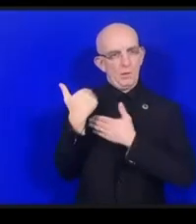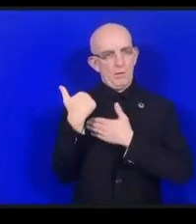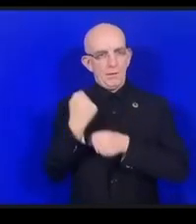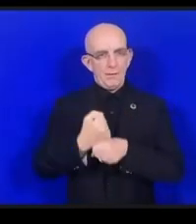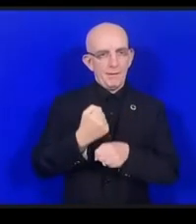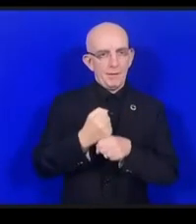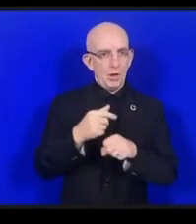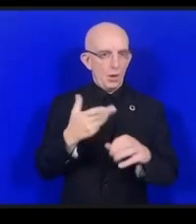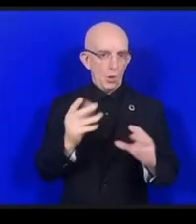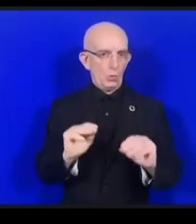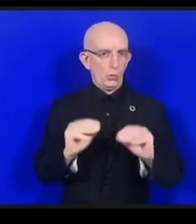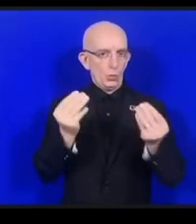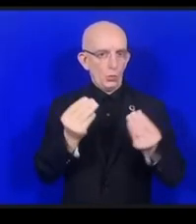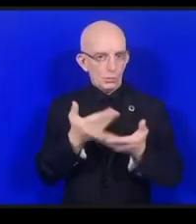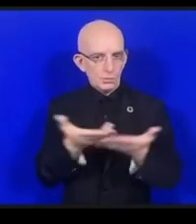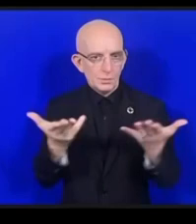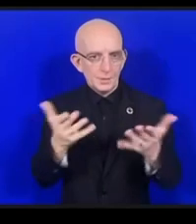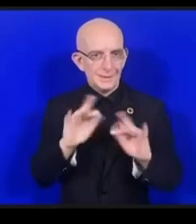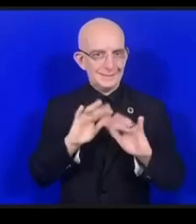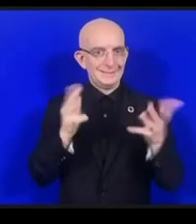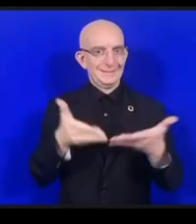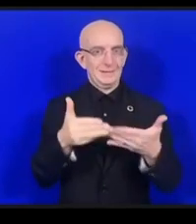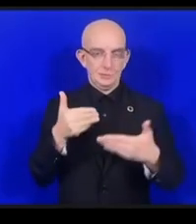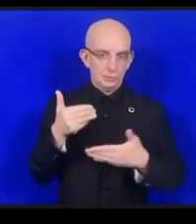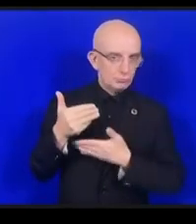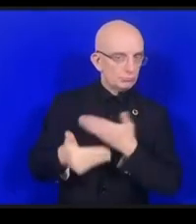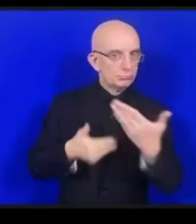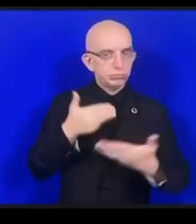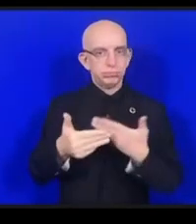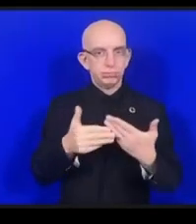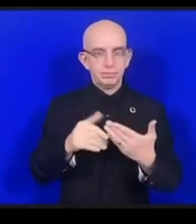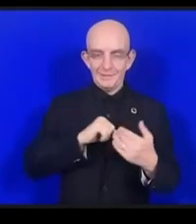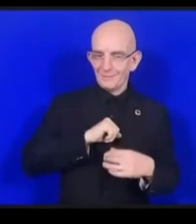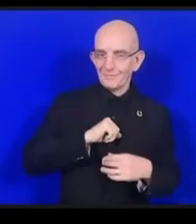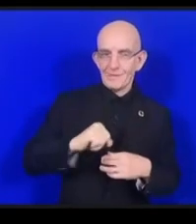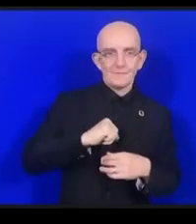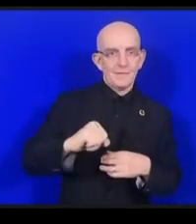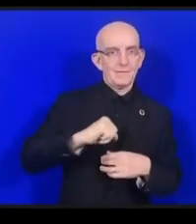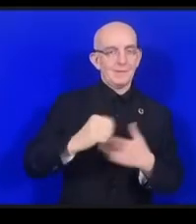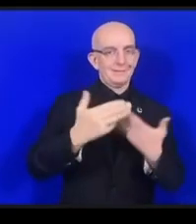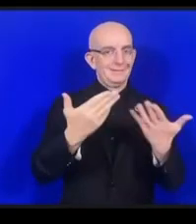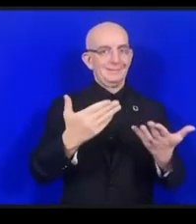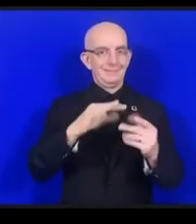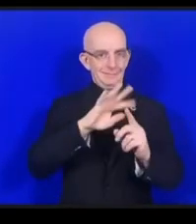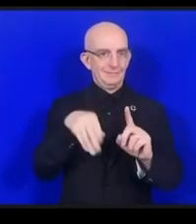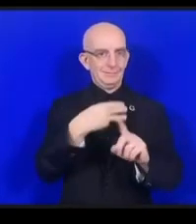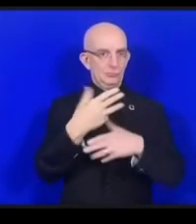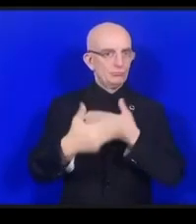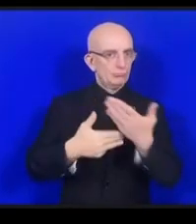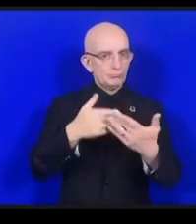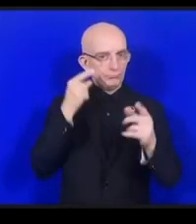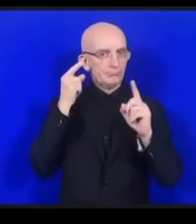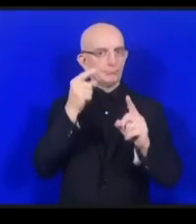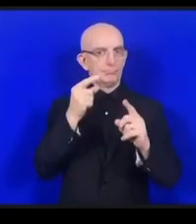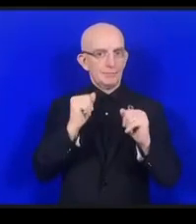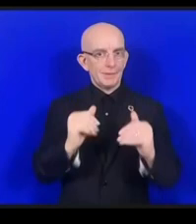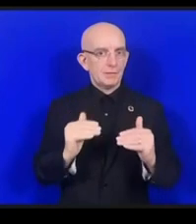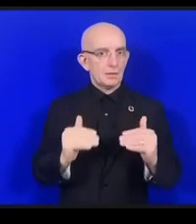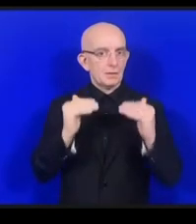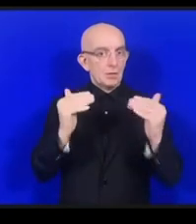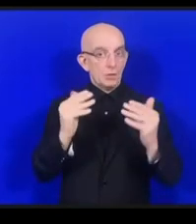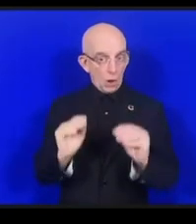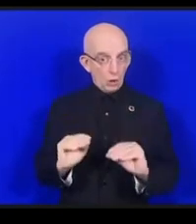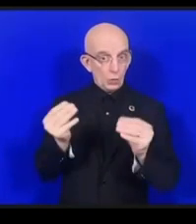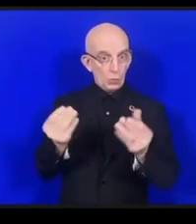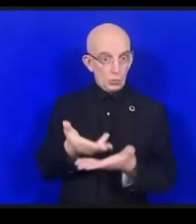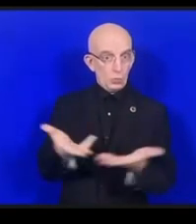かまた若い世代としてインターネットガバナンス未来のインターネットガバナンスに対してどういう期待をしていらっしゃるか